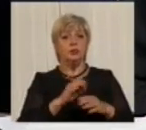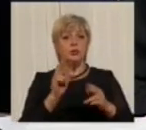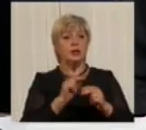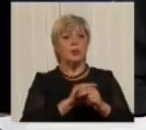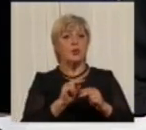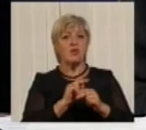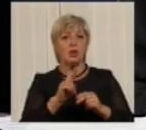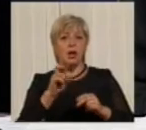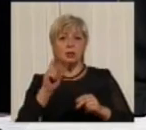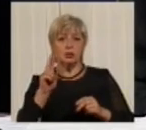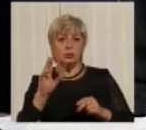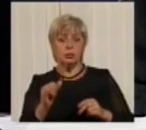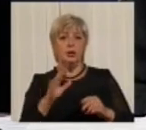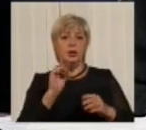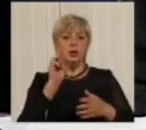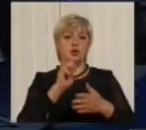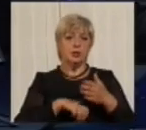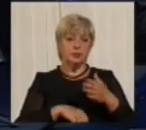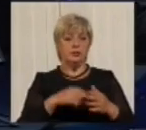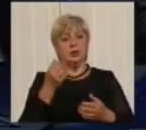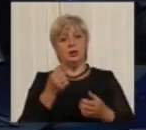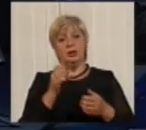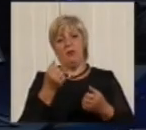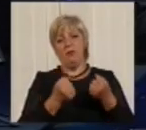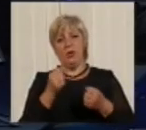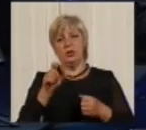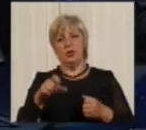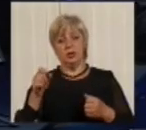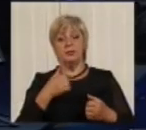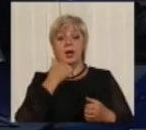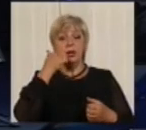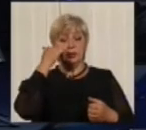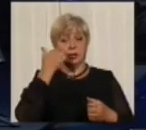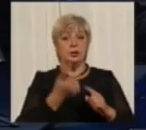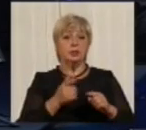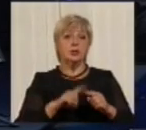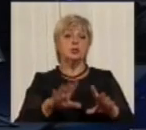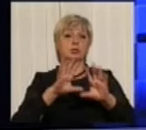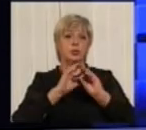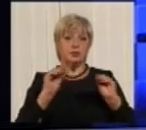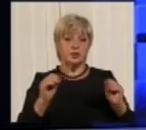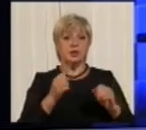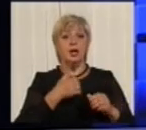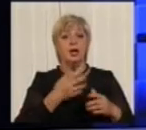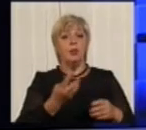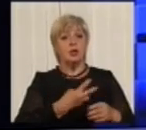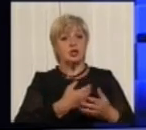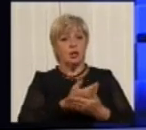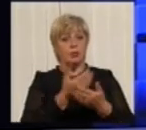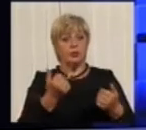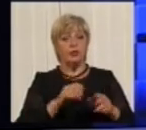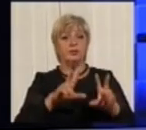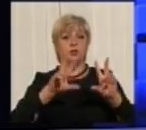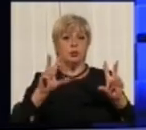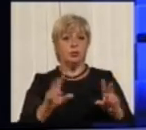та штрафувати людей. Дякую. На цьому все. Ми ж вам бажаємо всього найкращого.